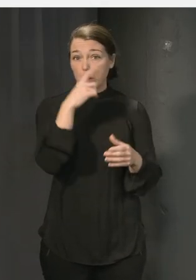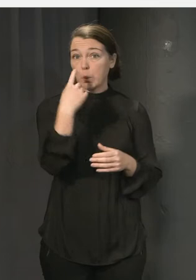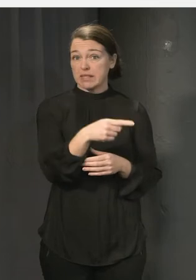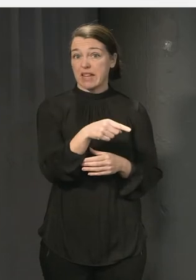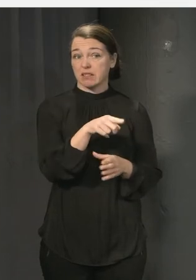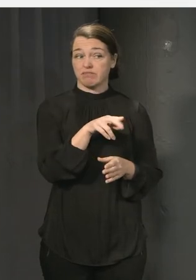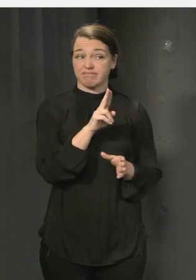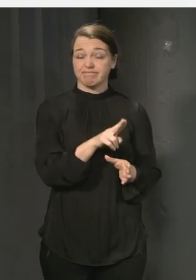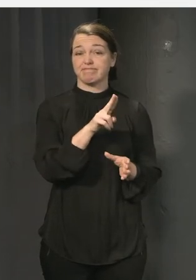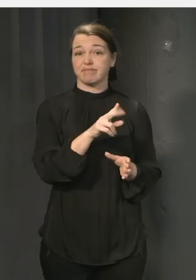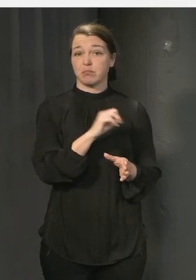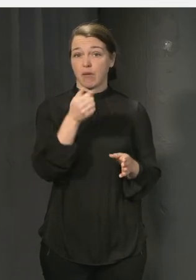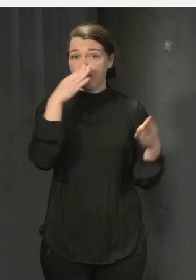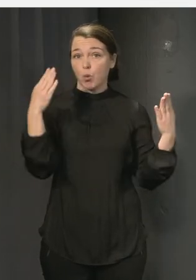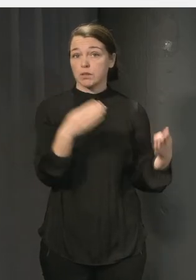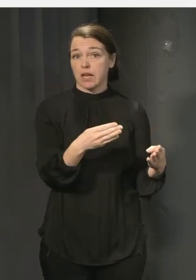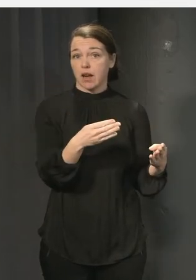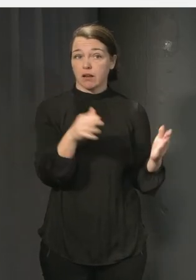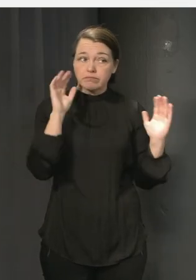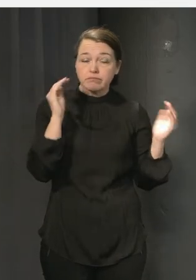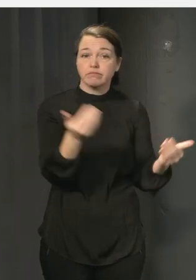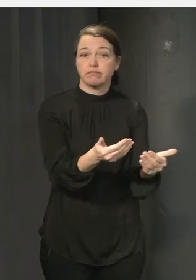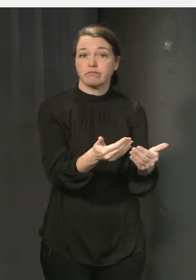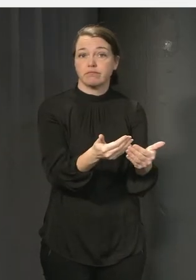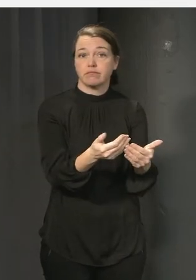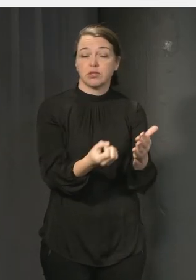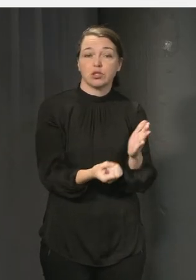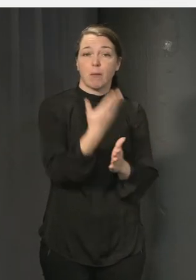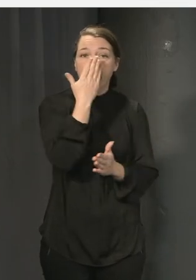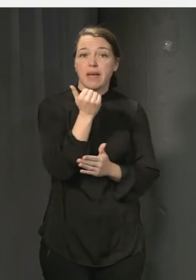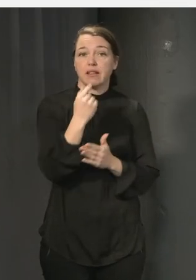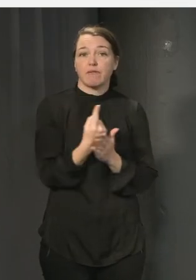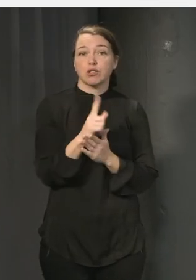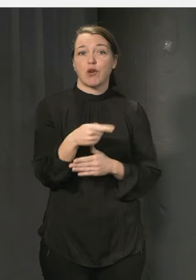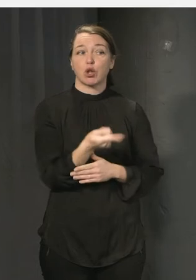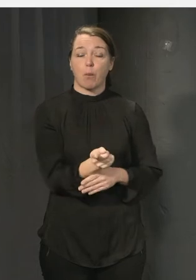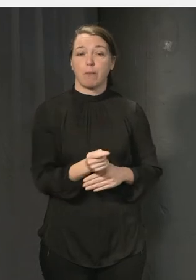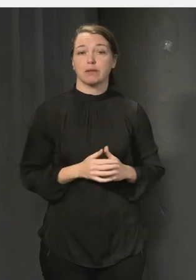behöver verkligen fokusera på att skapa bättre förutsättningar för igen.